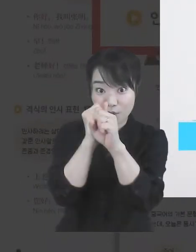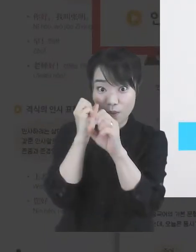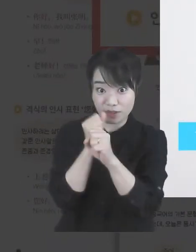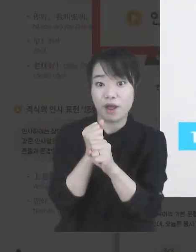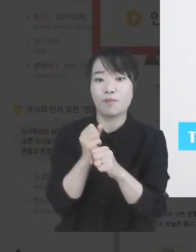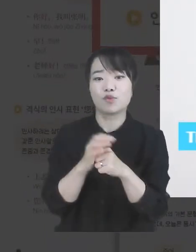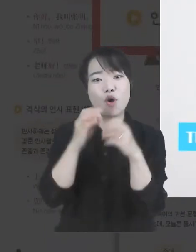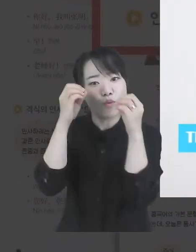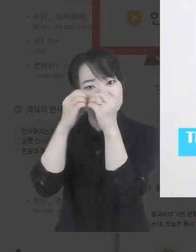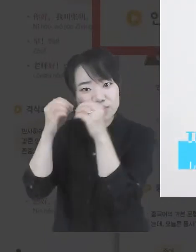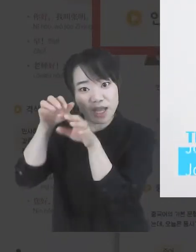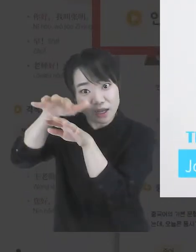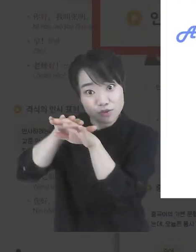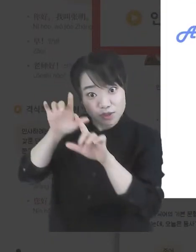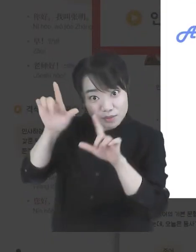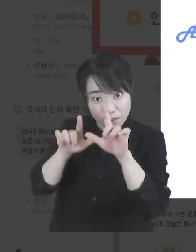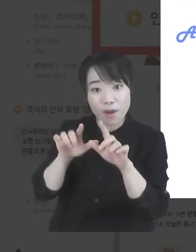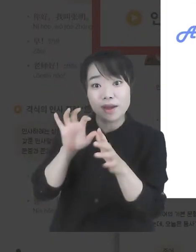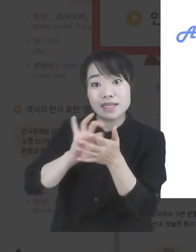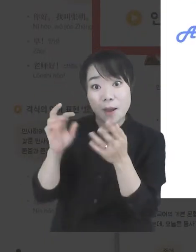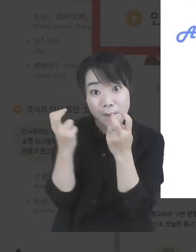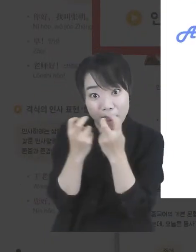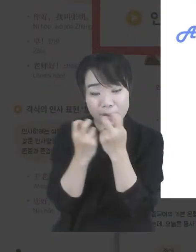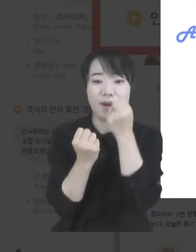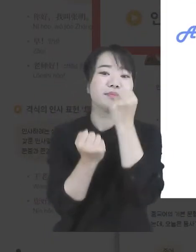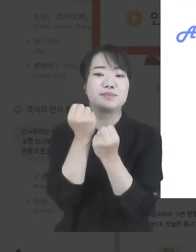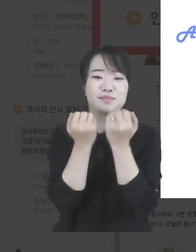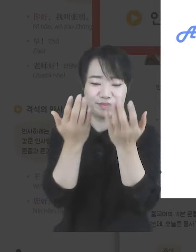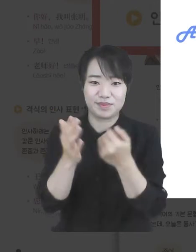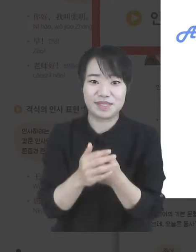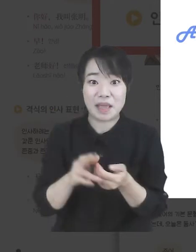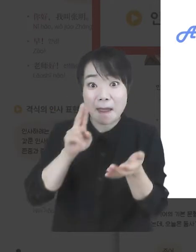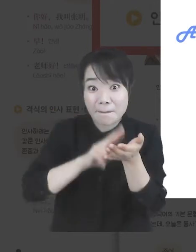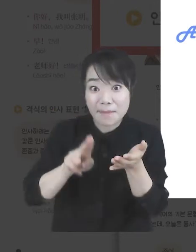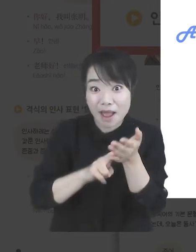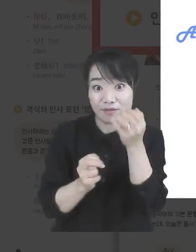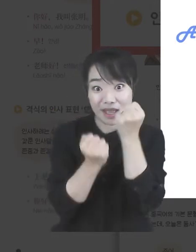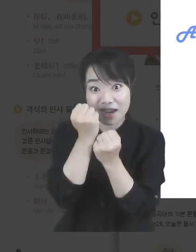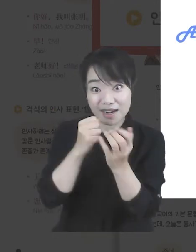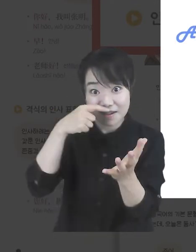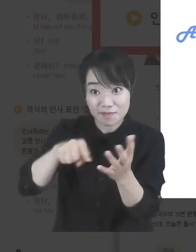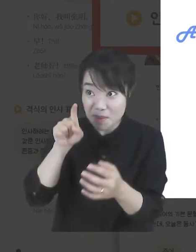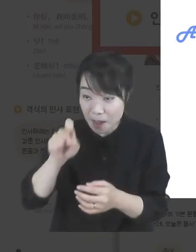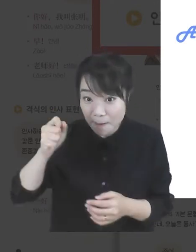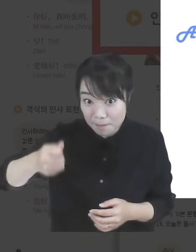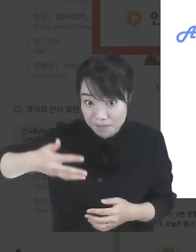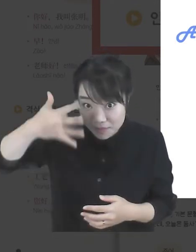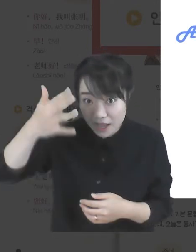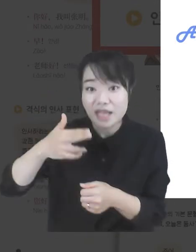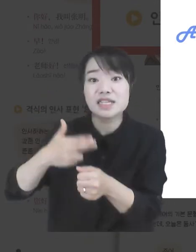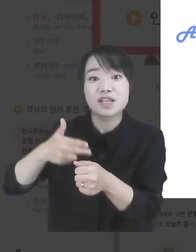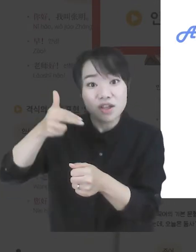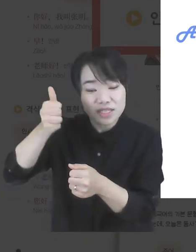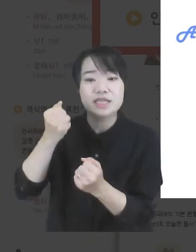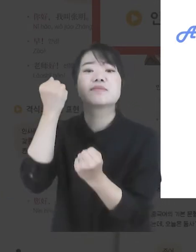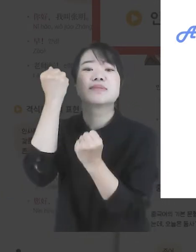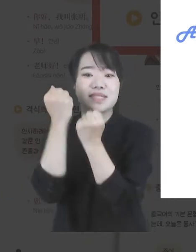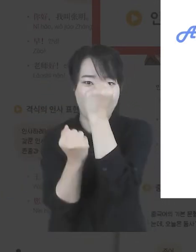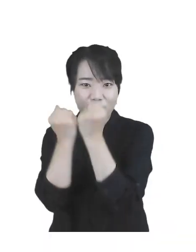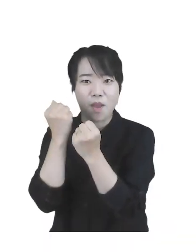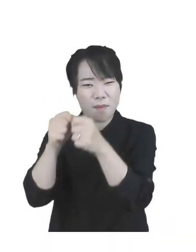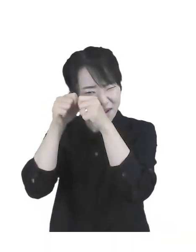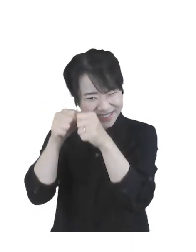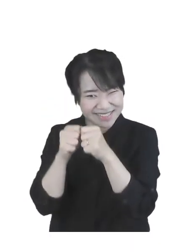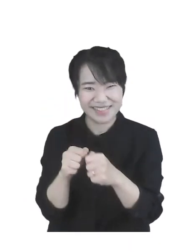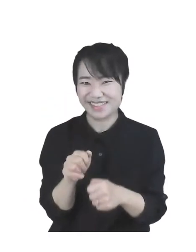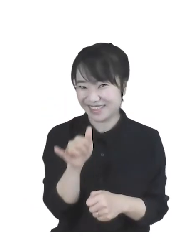중국어의 문장 구조와 다양한 활용법을 익혀보세요. 웹툰 중국어 앱의 강의 학습을 클릭하면 선생님의 친절한 어법 항의를